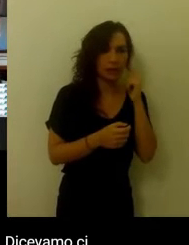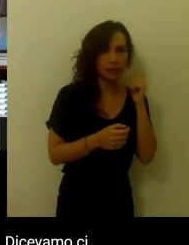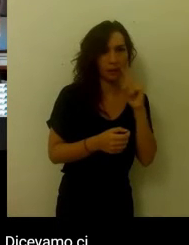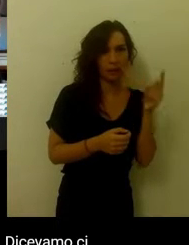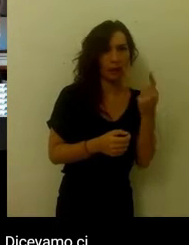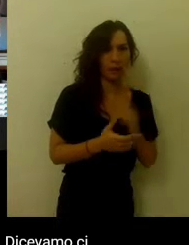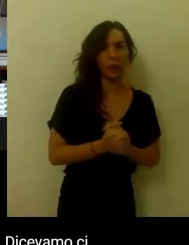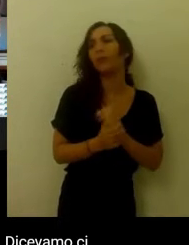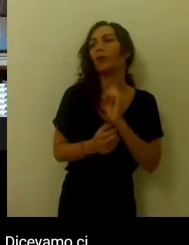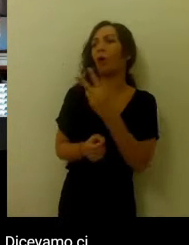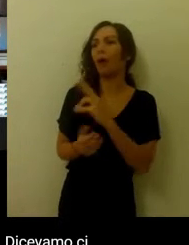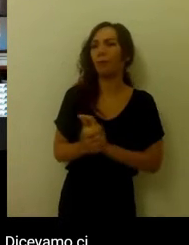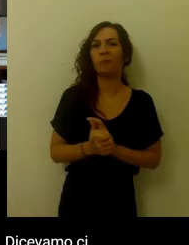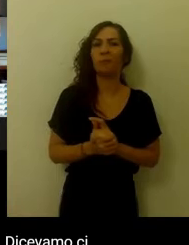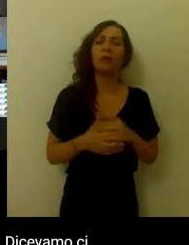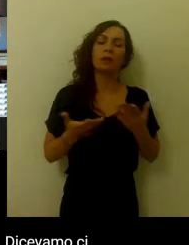meglio.